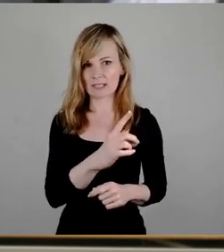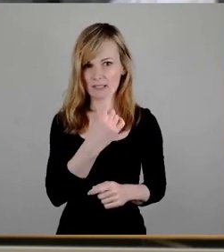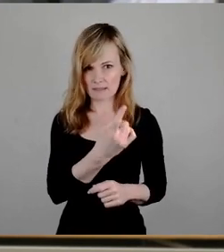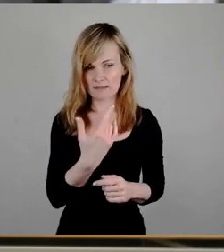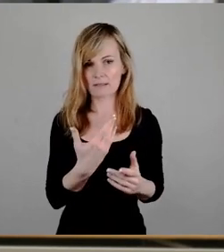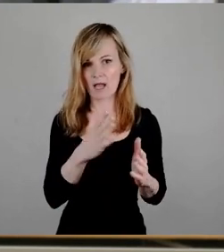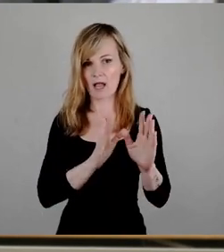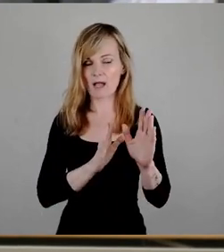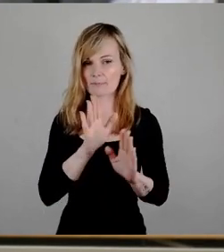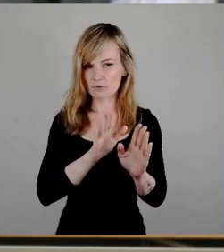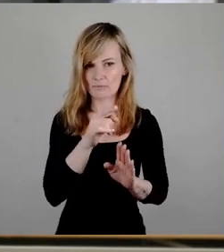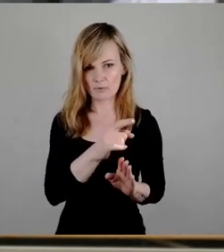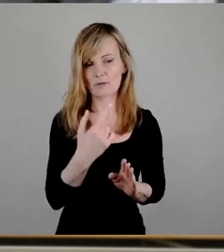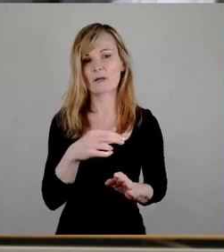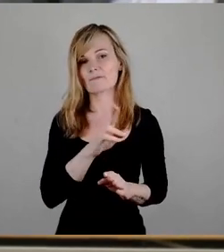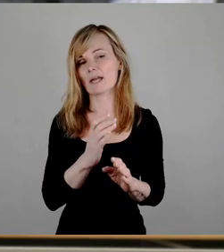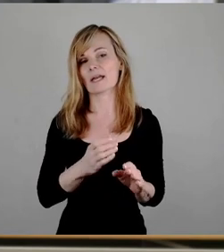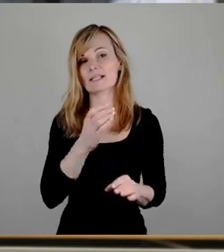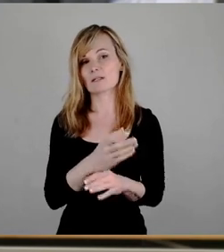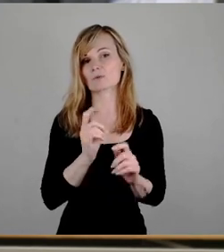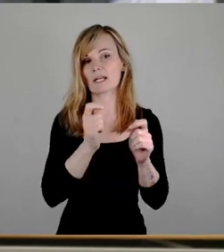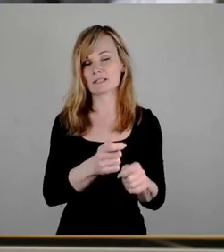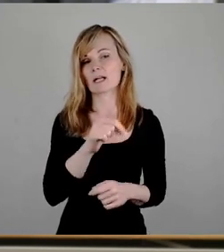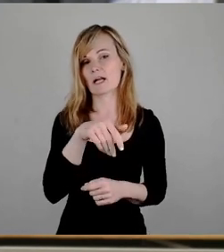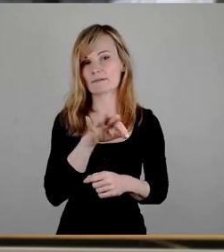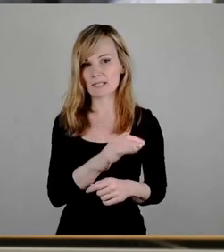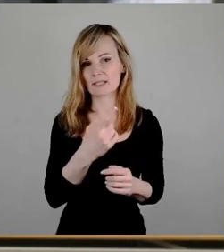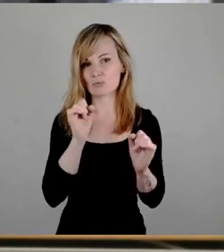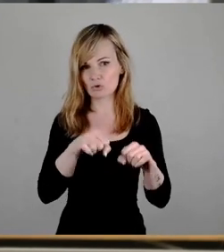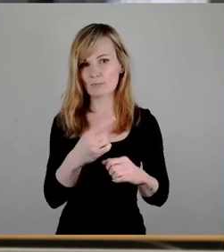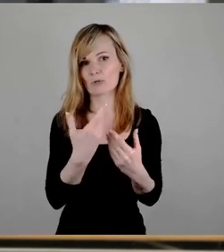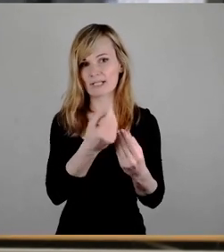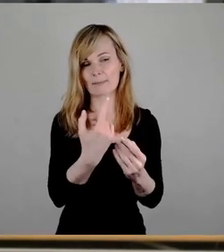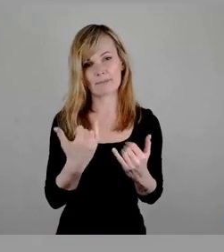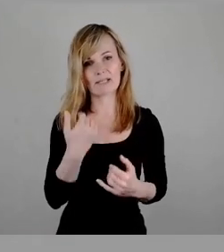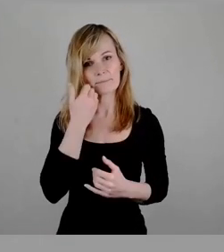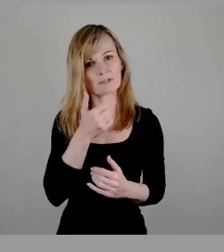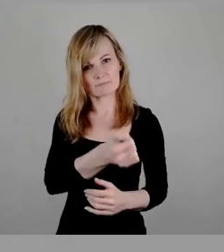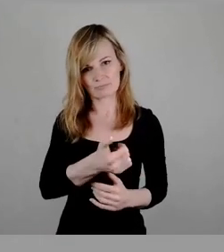Abstimmung stellen, wer dem Ersetzungsantrag AfD die Zustimmung geben will, bitte ich um das Stimmzeichen.